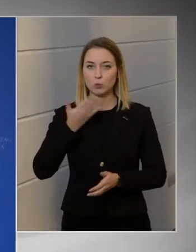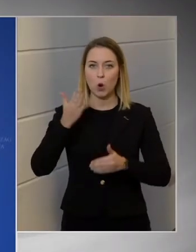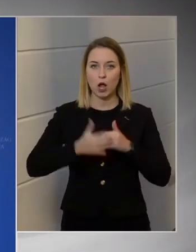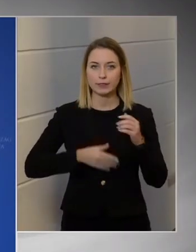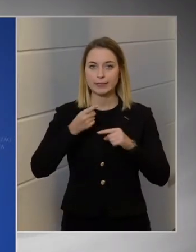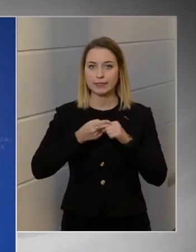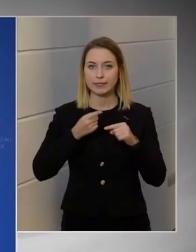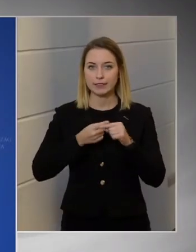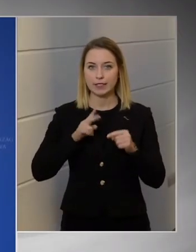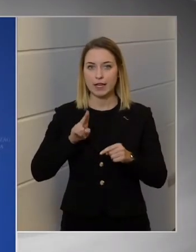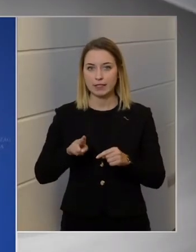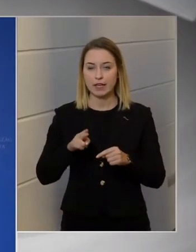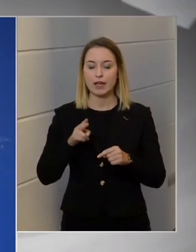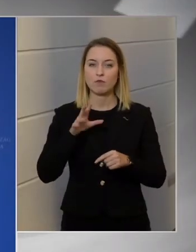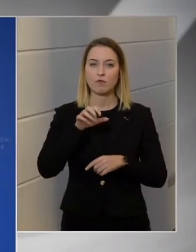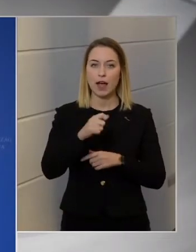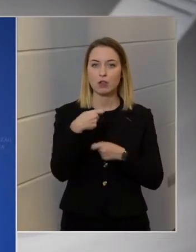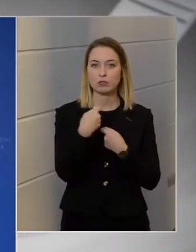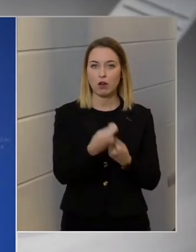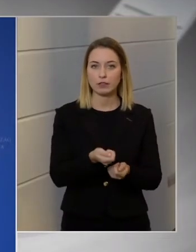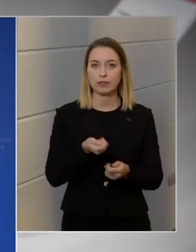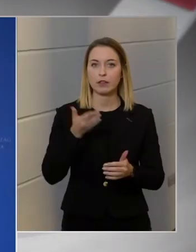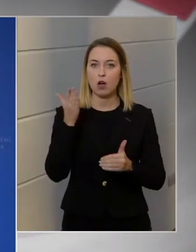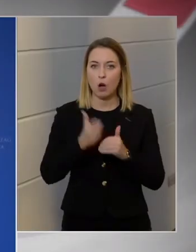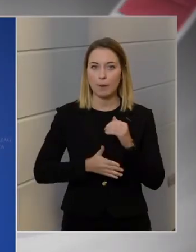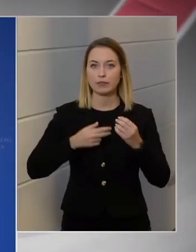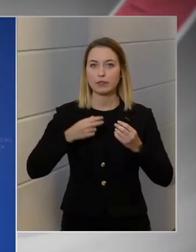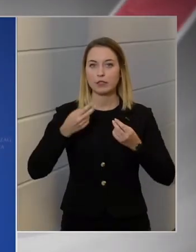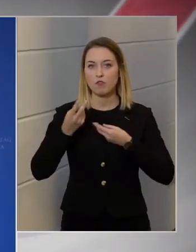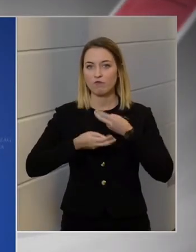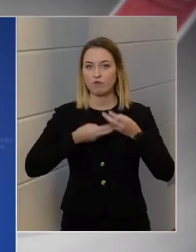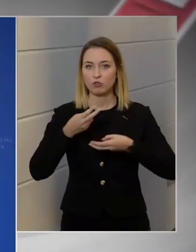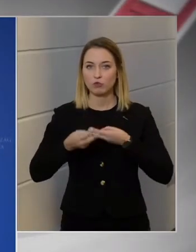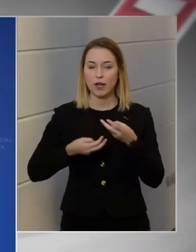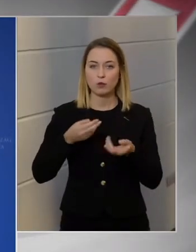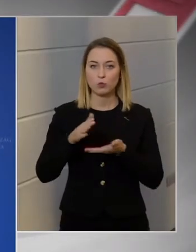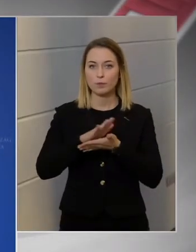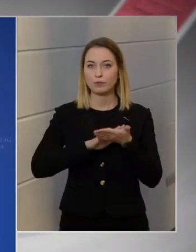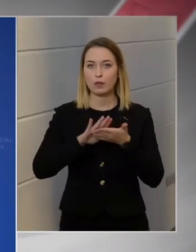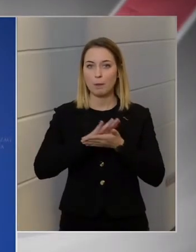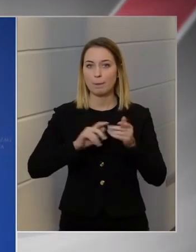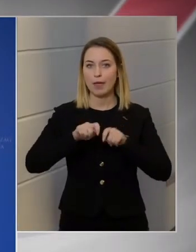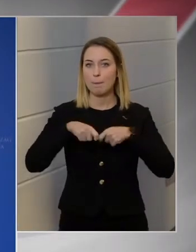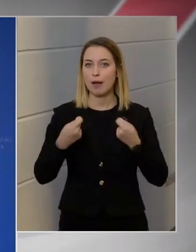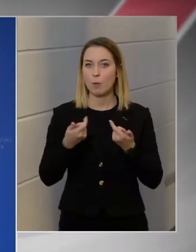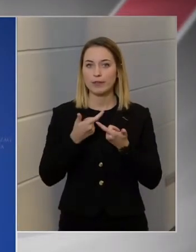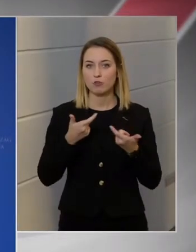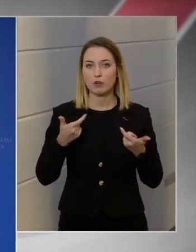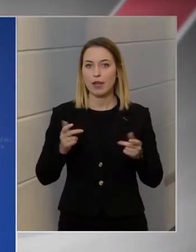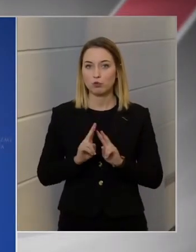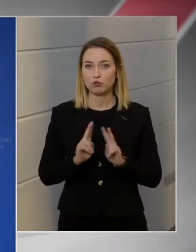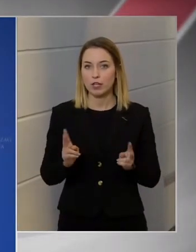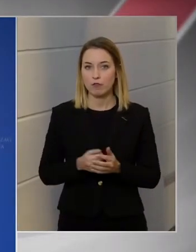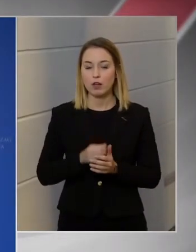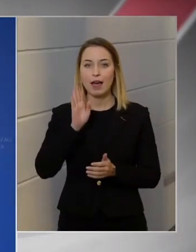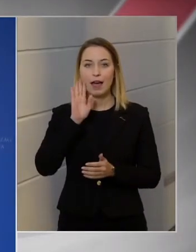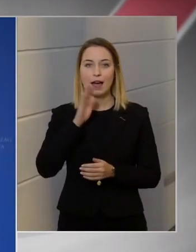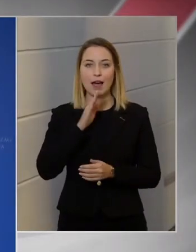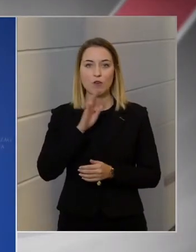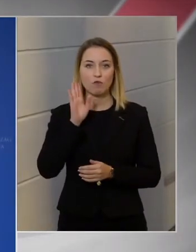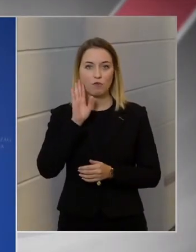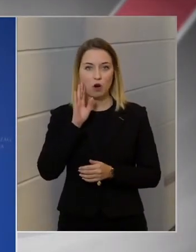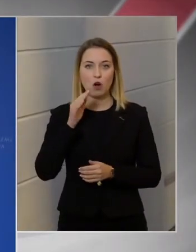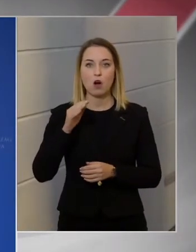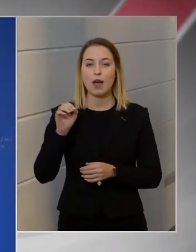részletekre vonatkozó választ adni, amíg vizsgáljuk azt, hogy milyen megoldási lehetőségek vannak az álfánál.